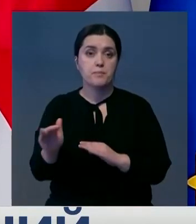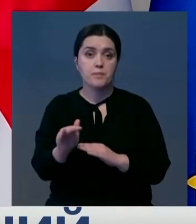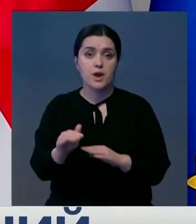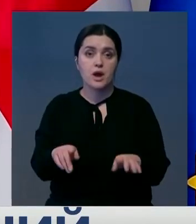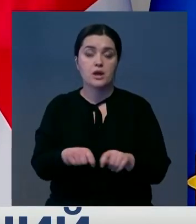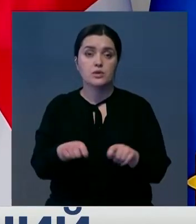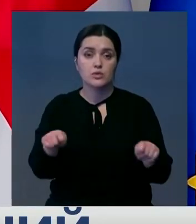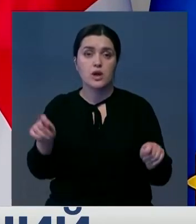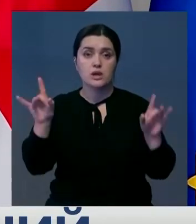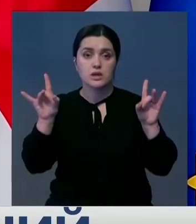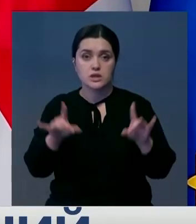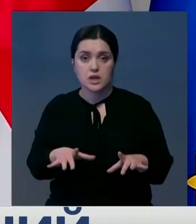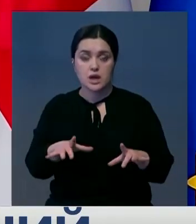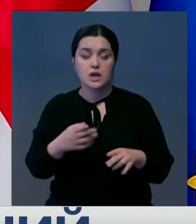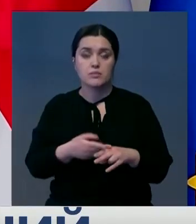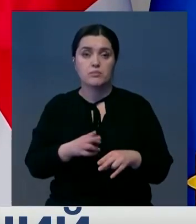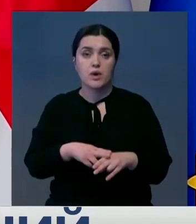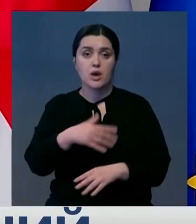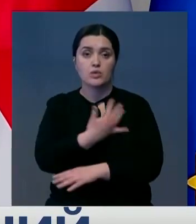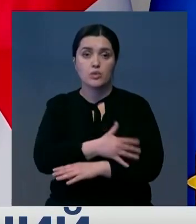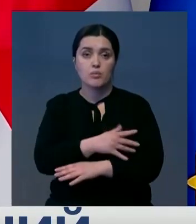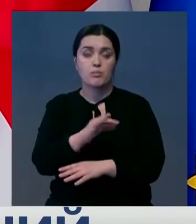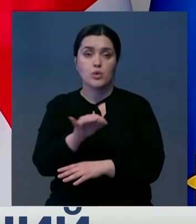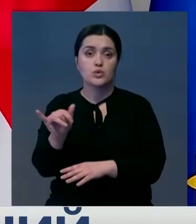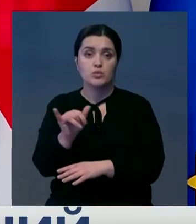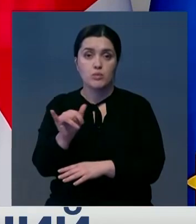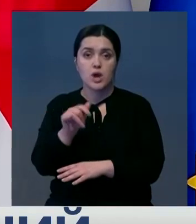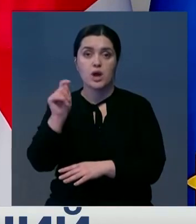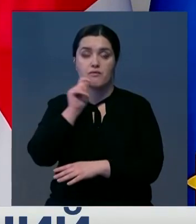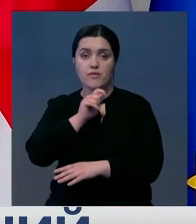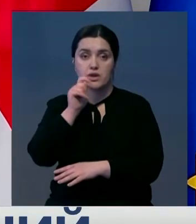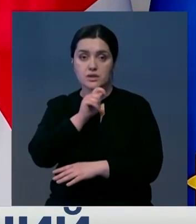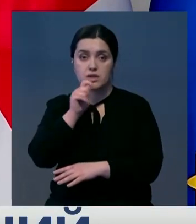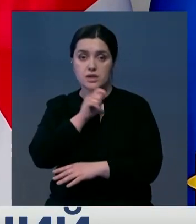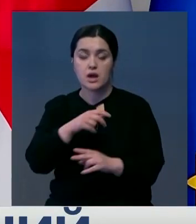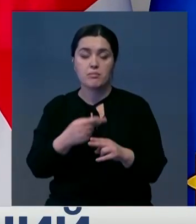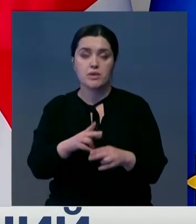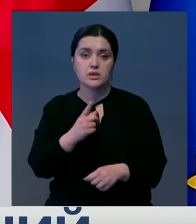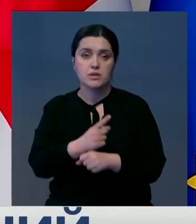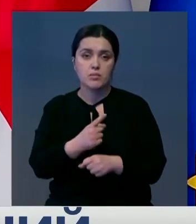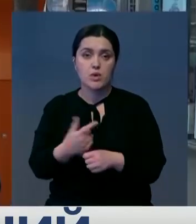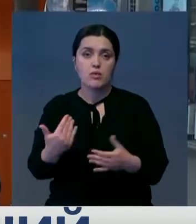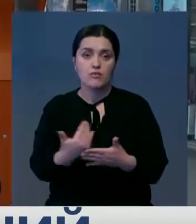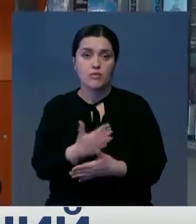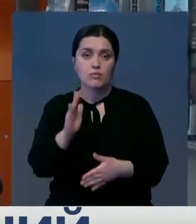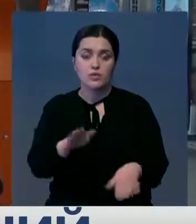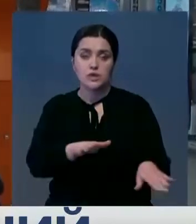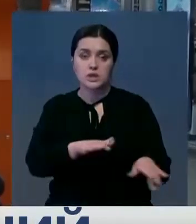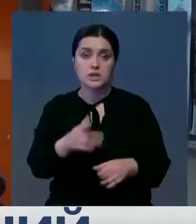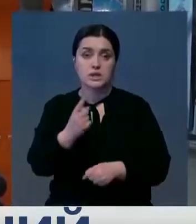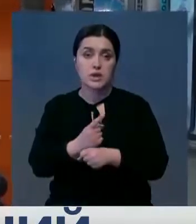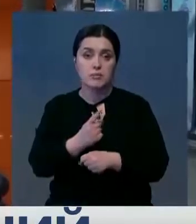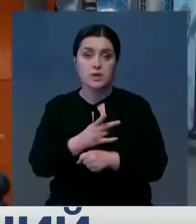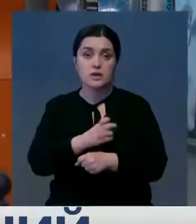рестораны и кафе на открытом воздухе. Но по субботам и воскресеньям ограничения вновь будут действовать. Запрет на